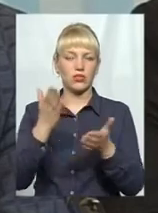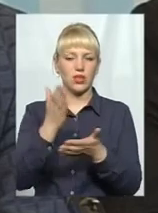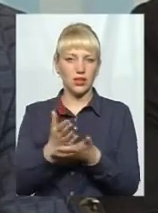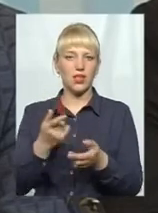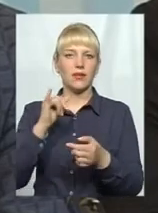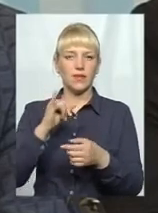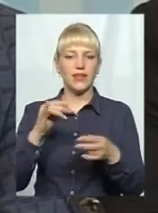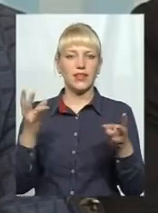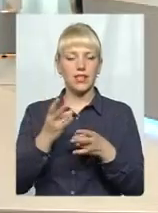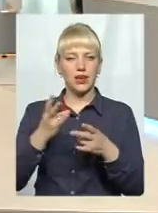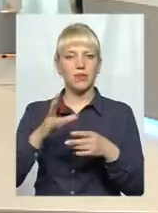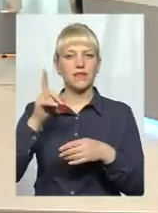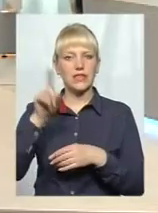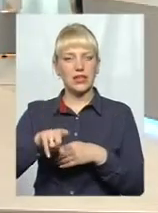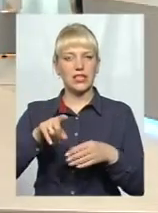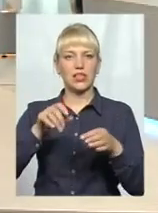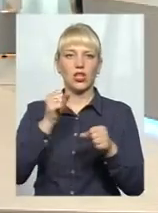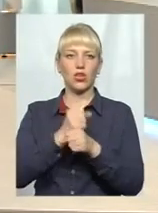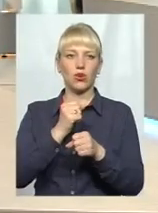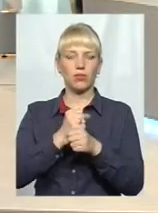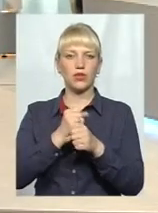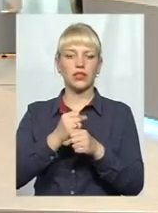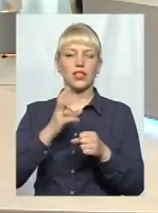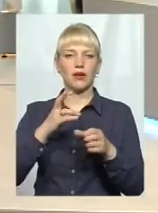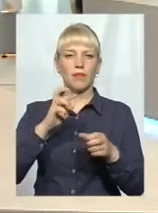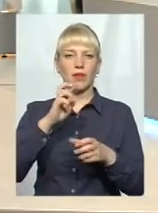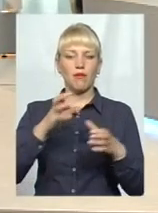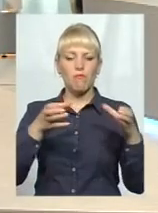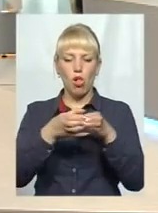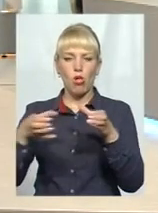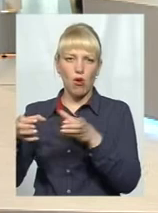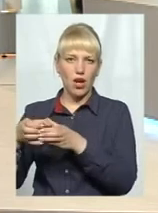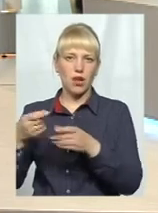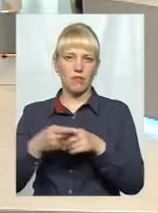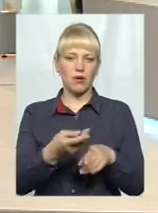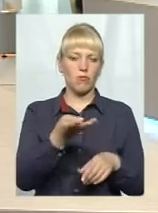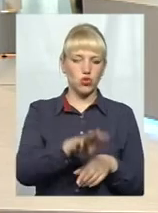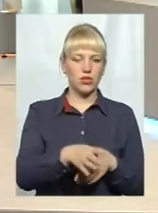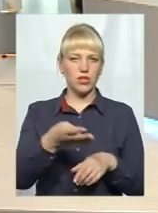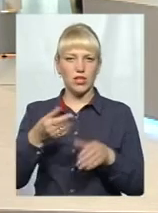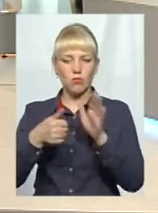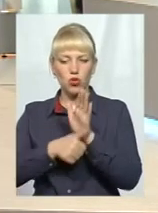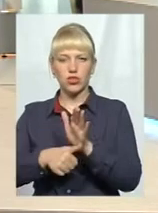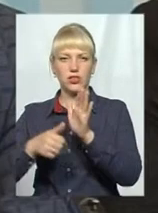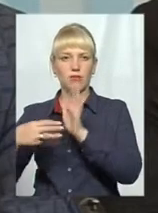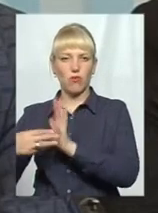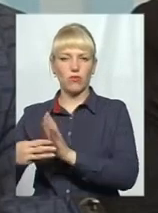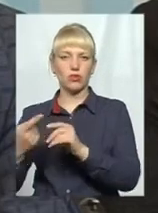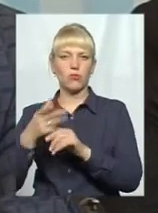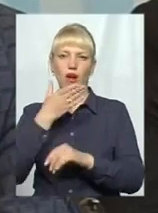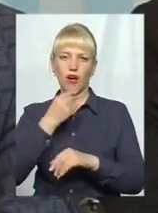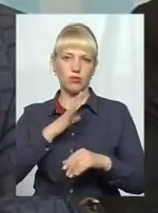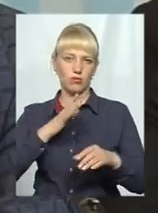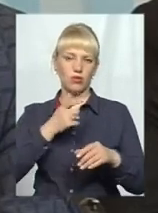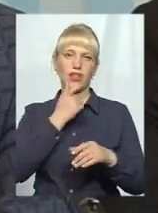відповідно, потрібно все-таки робити їх блоками, по 4, по 6, по 8, і робити в одному архетипі, щоб вони і гарно виглядали, і естетично, ну, і